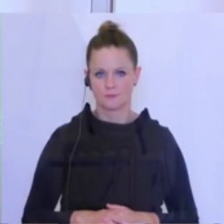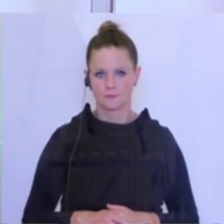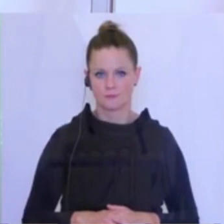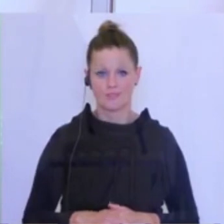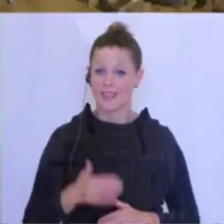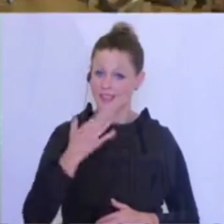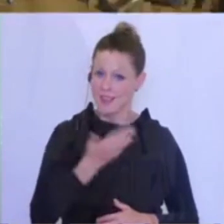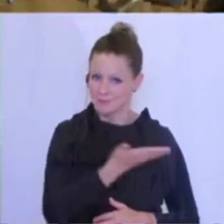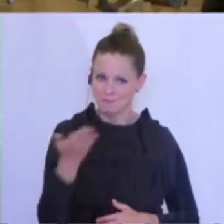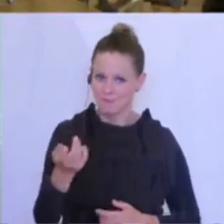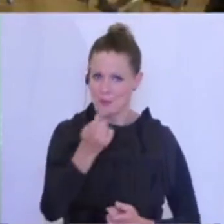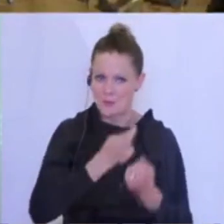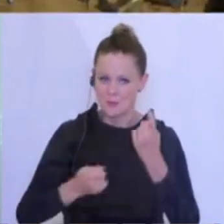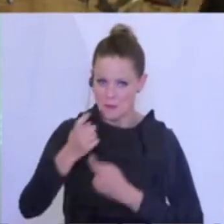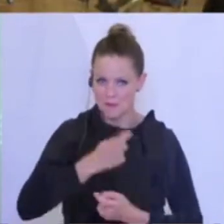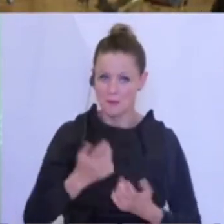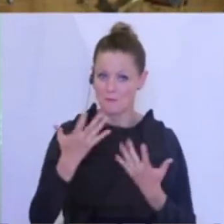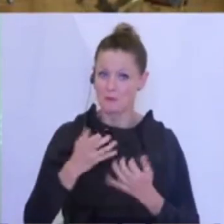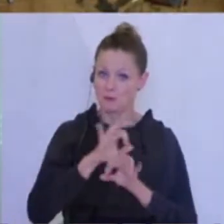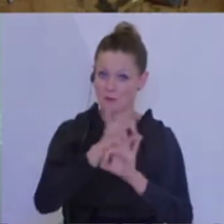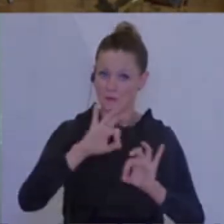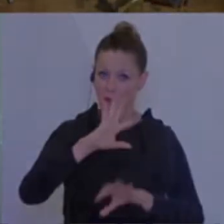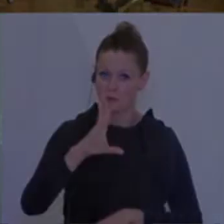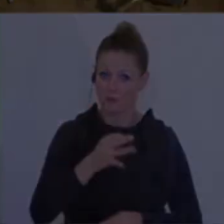Danke allen fürs Kommen und wünsche noch einen schönen Tag.